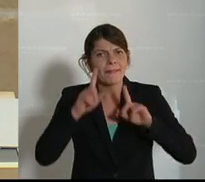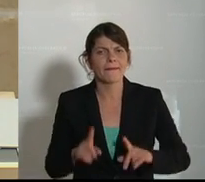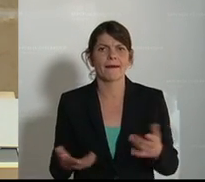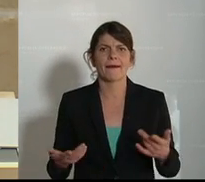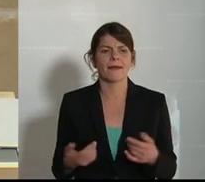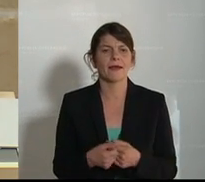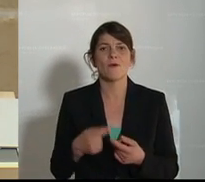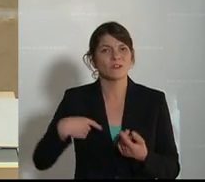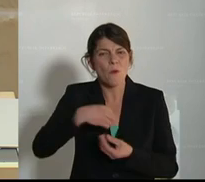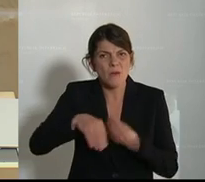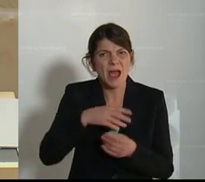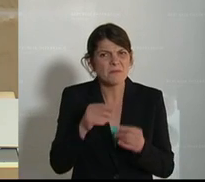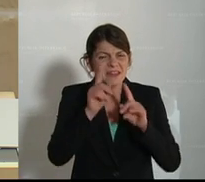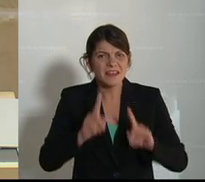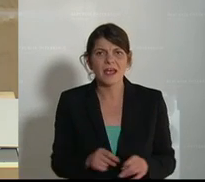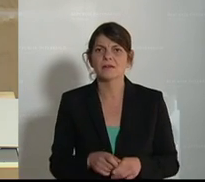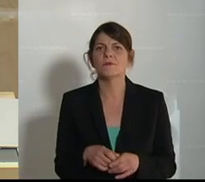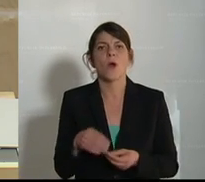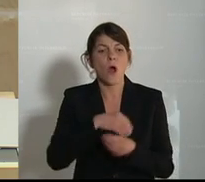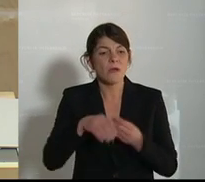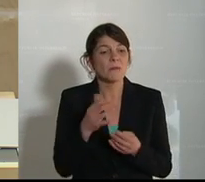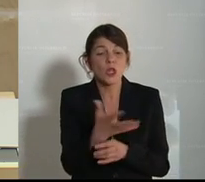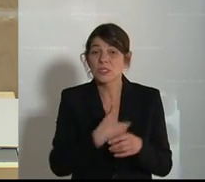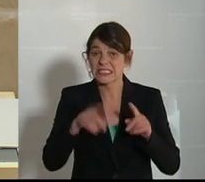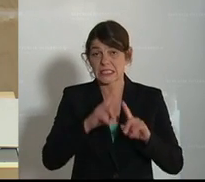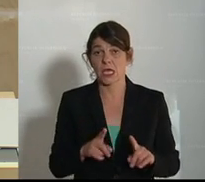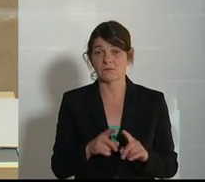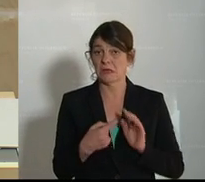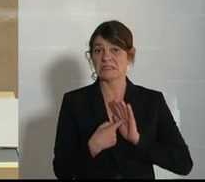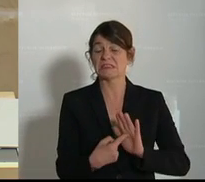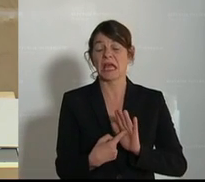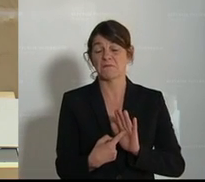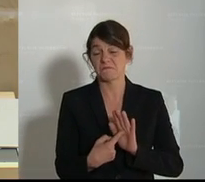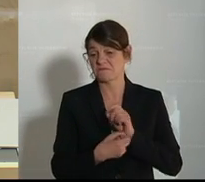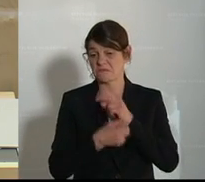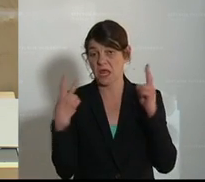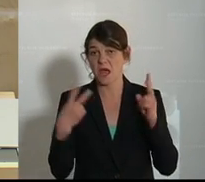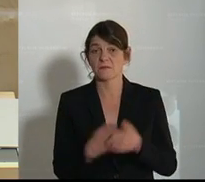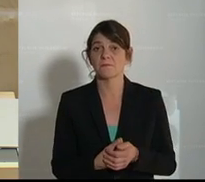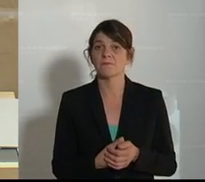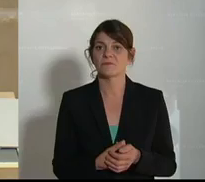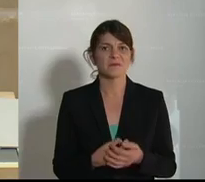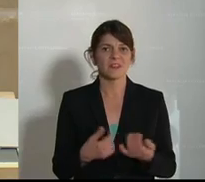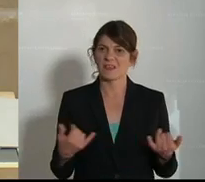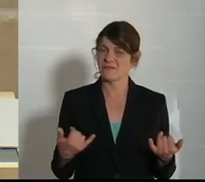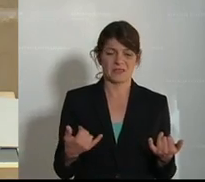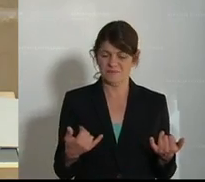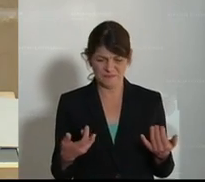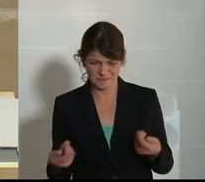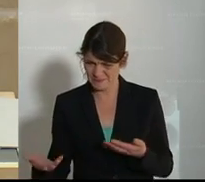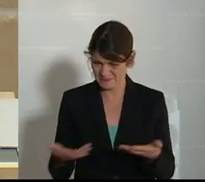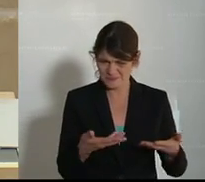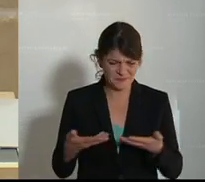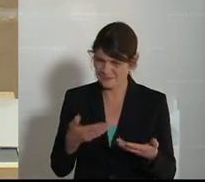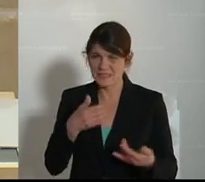unser Umgang mit den Tieren, unser Umgang mit Nutztieren macht sehr plakativ deutlich, wie unwucht dieses